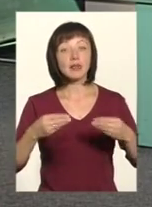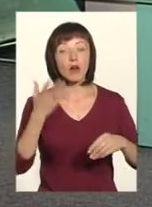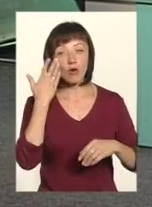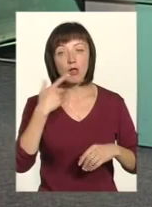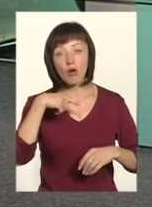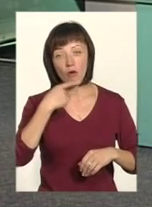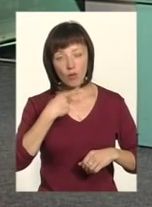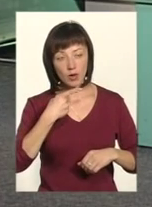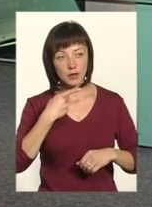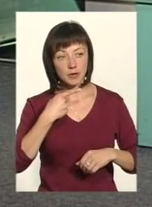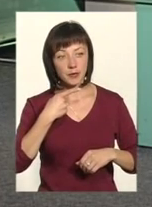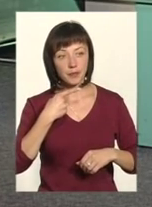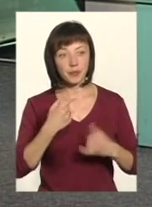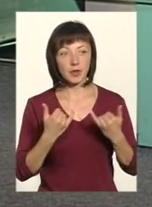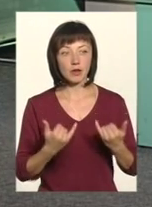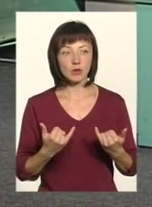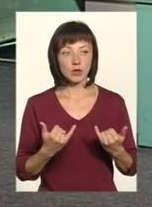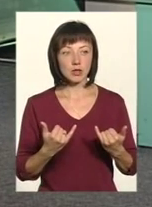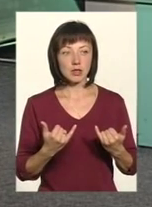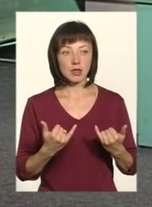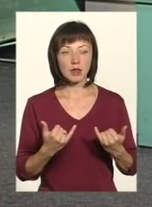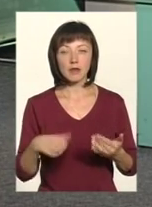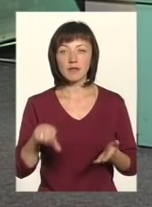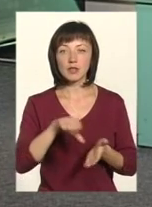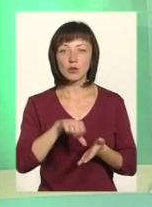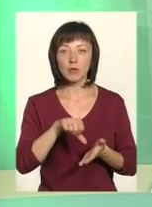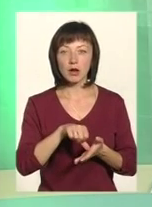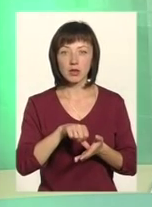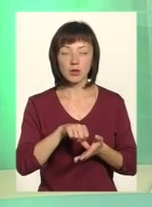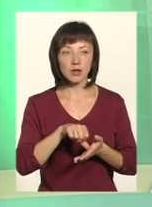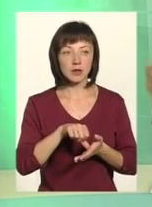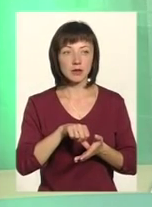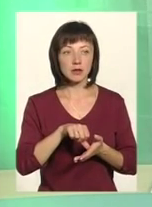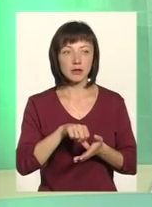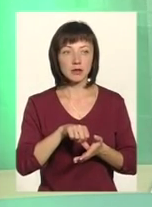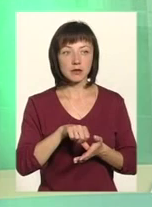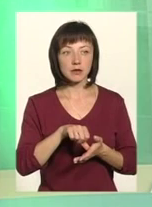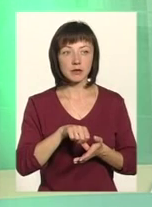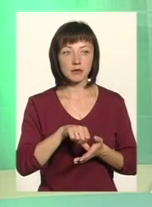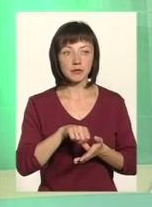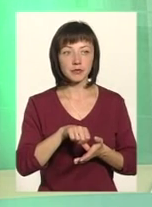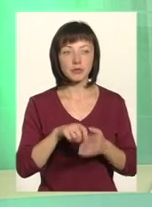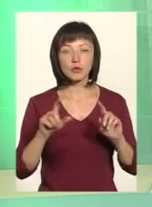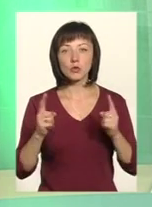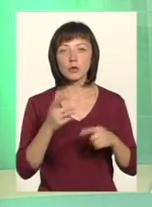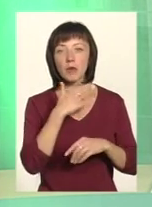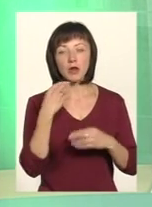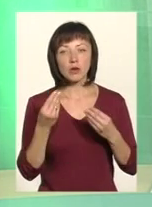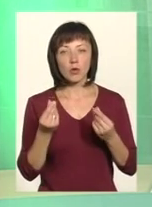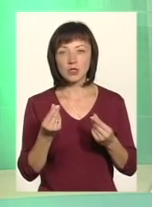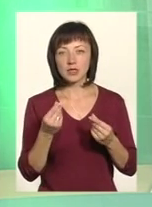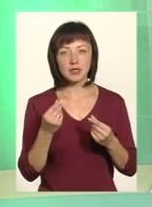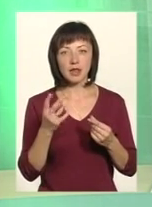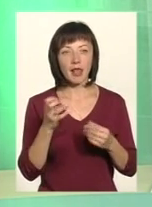говорять, от сьогодні, знаєте, завжди виступають, пан Віктор озвучив, дуже багато коштів. Ну, по-перше, це не